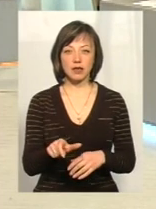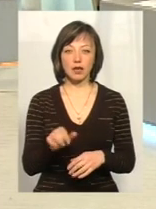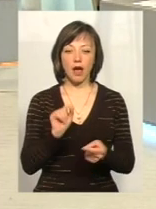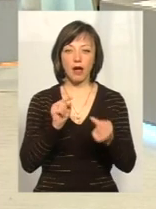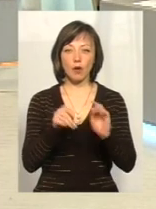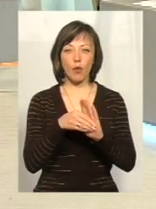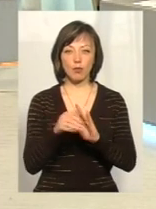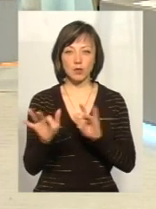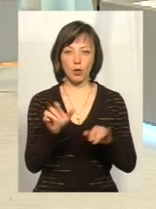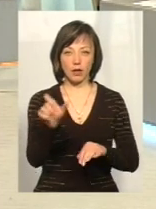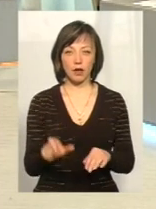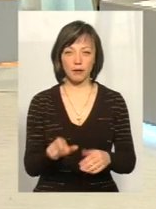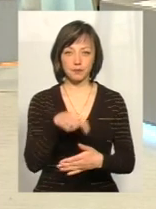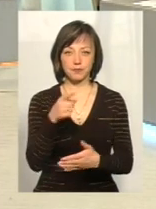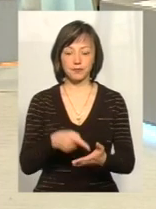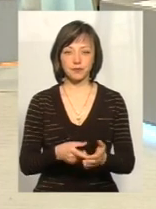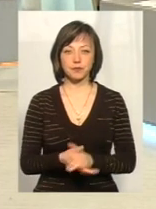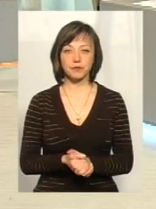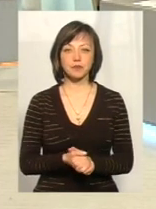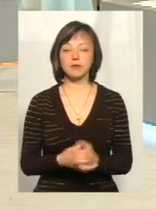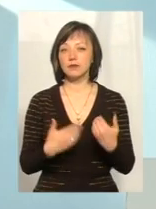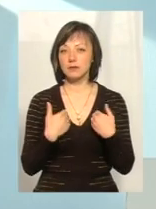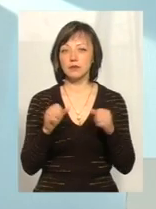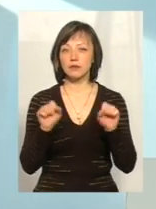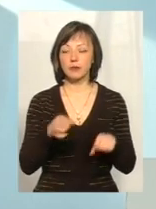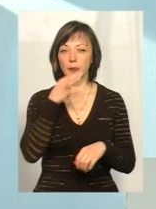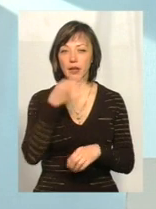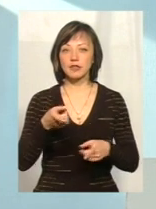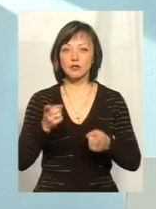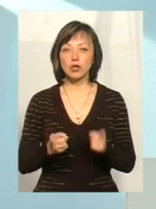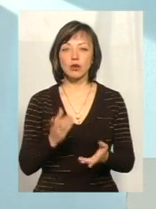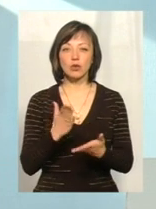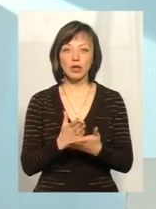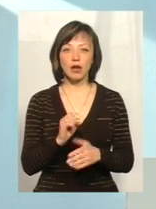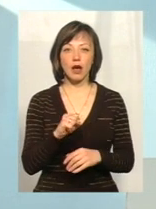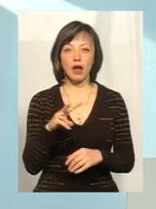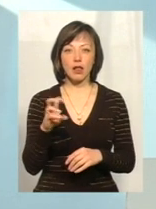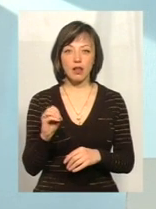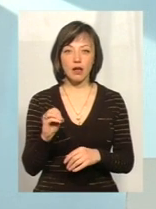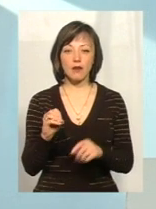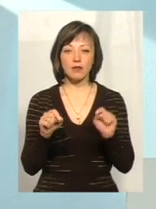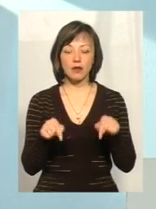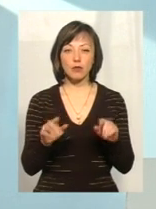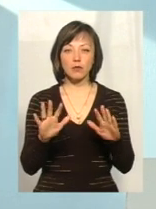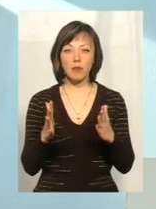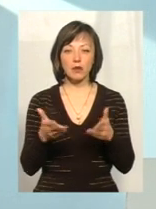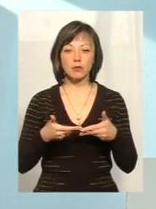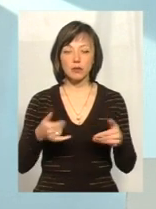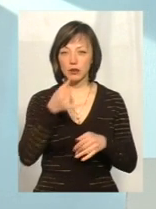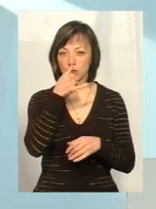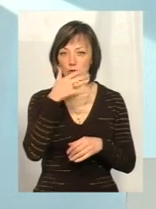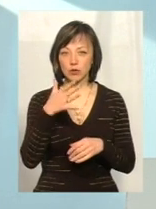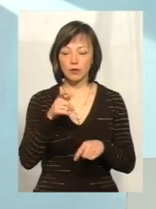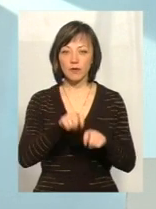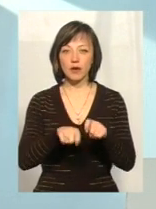антикорупціонера? Я можу сказати, що, звичайно, є. Звичайно, є, але в даному випадку ми не можемо